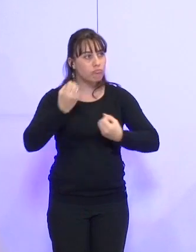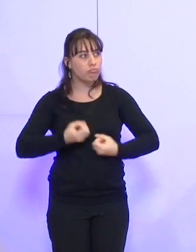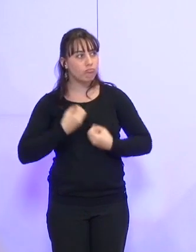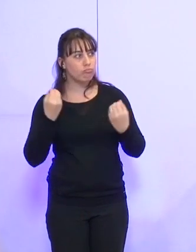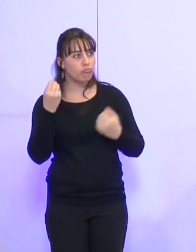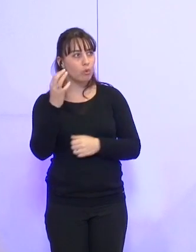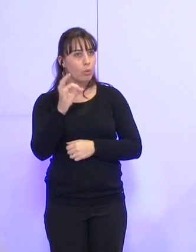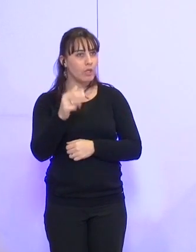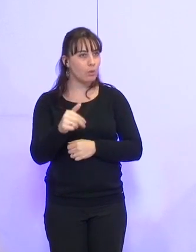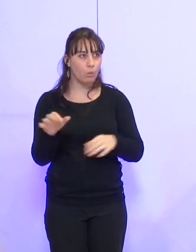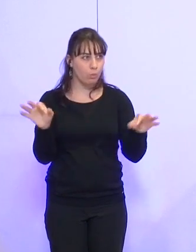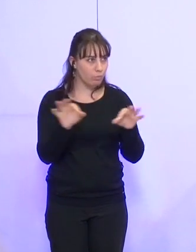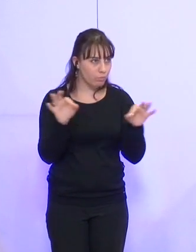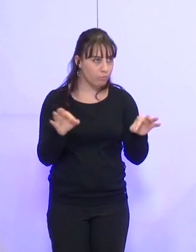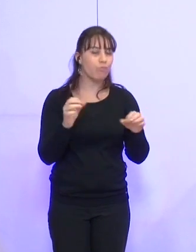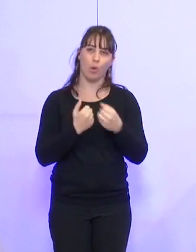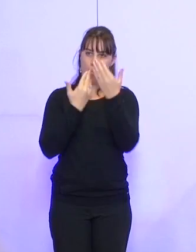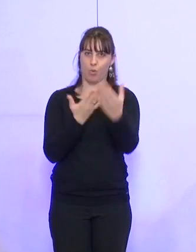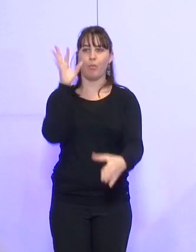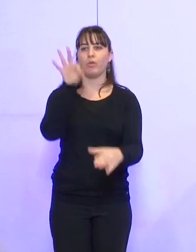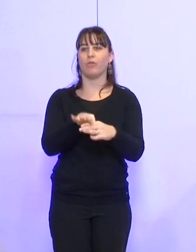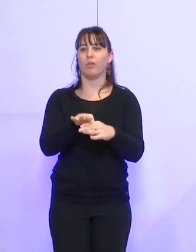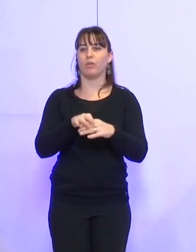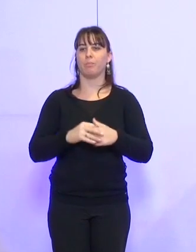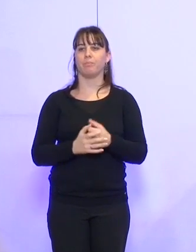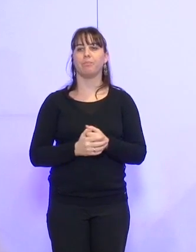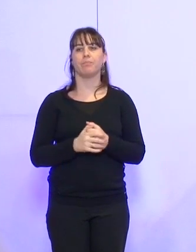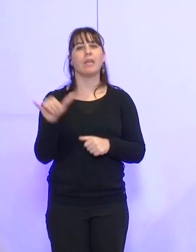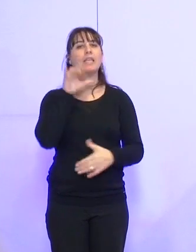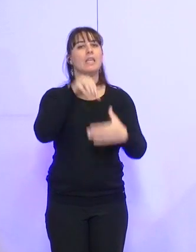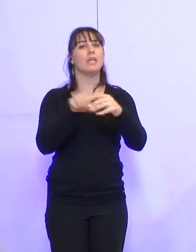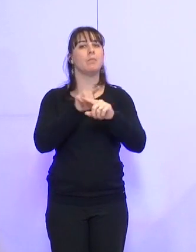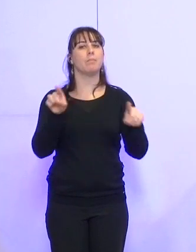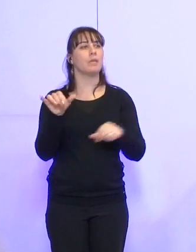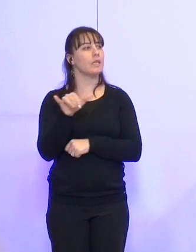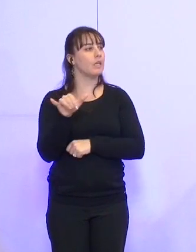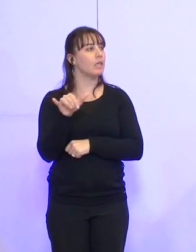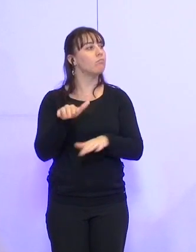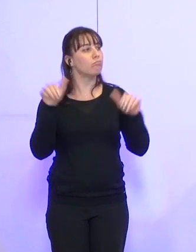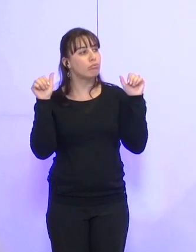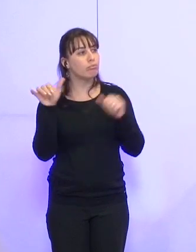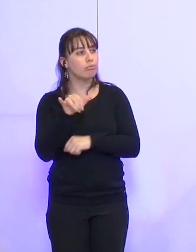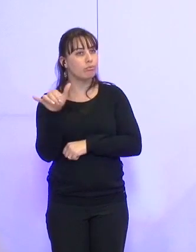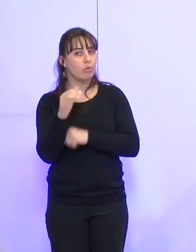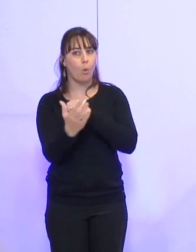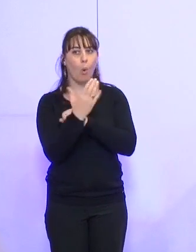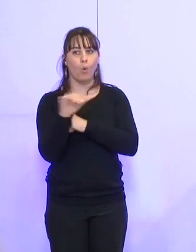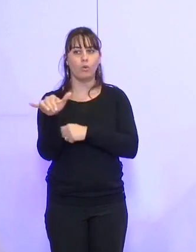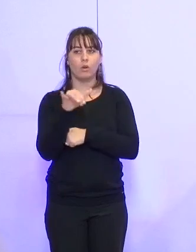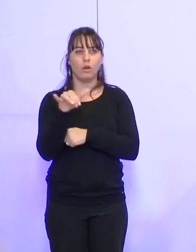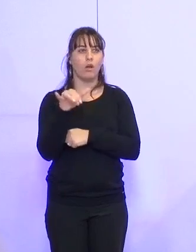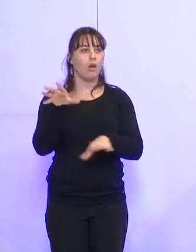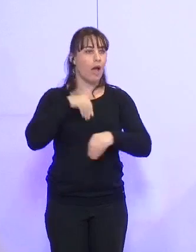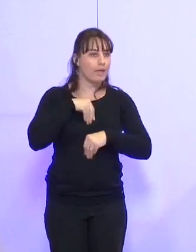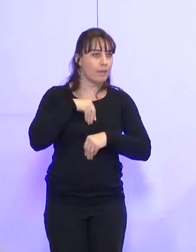? Non ? Je mets donc cette délibération aux voix. Qui ne prend pas part au vote ? Qui s'abstient ? Qui est contre ? Qui est